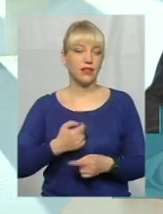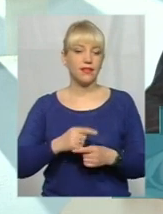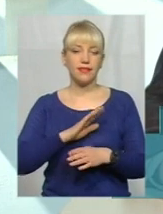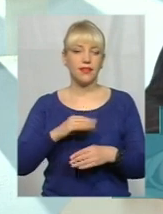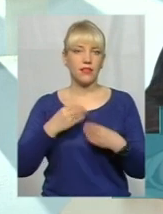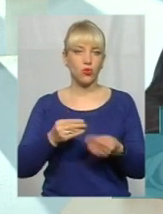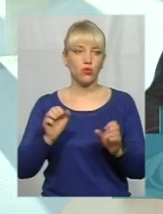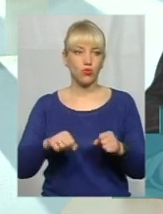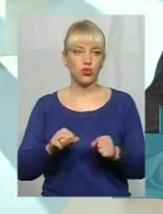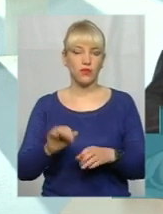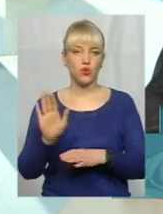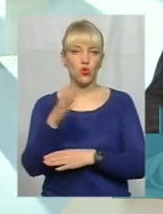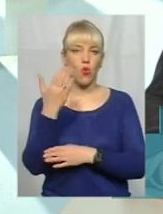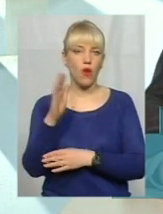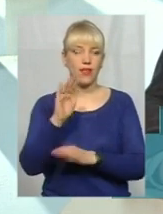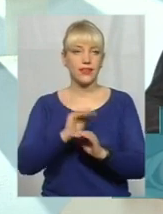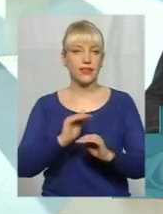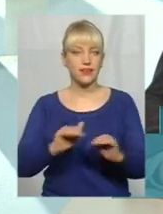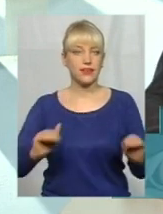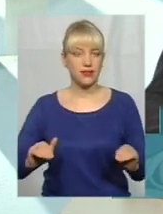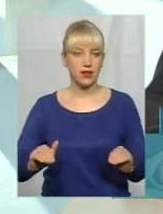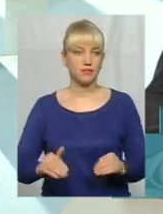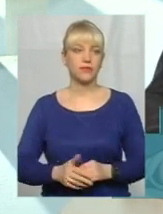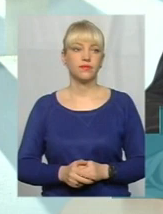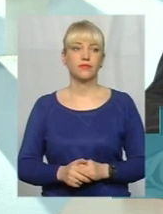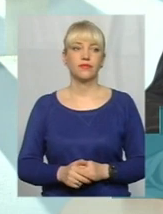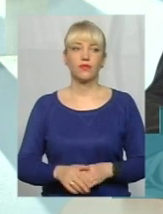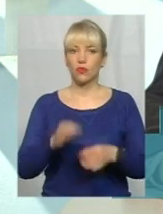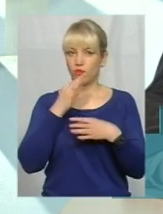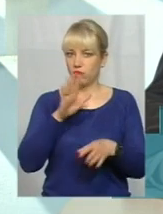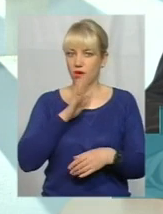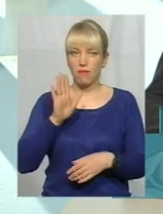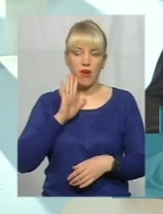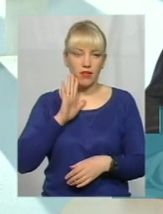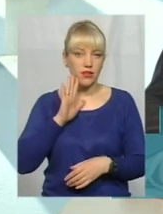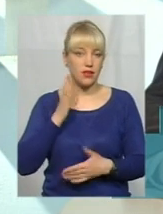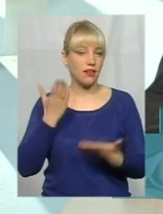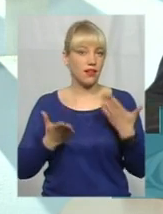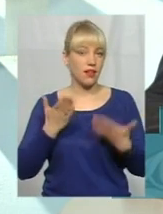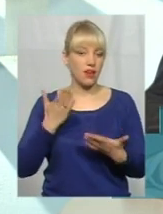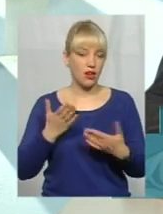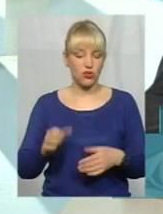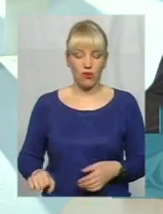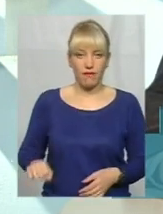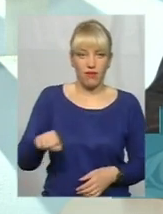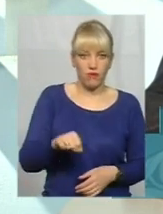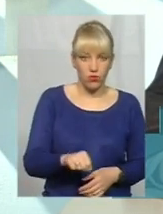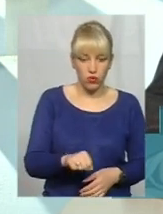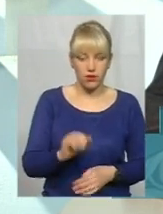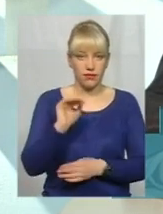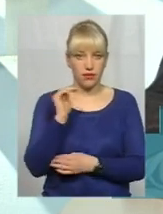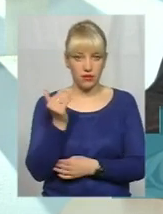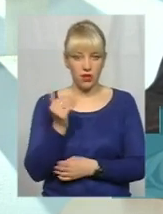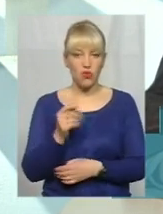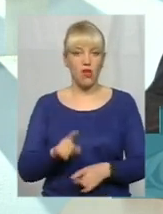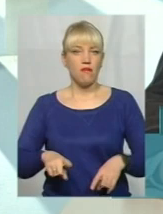можливості гуляти дітям, будемо казати, будь-яка мати, якщо виводить маленьку дитину і вибігає